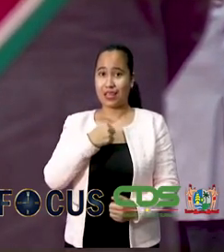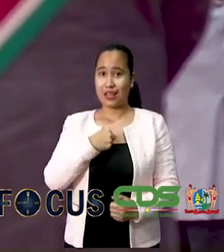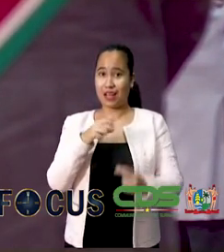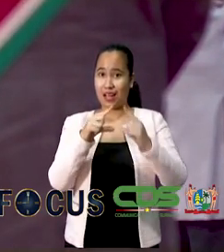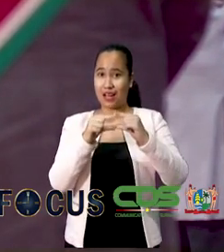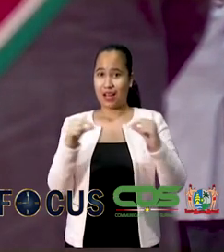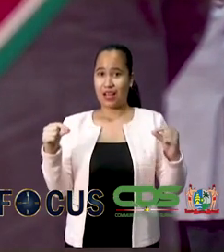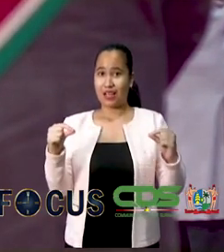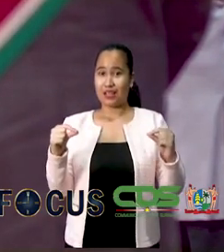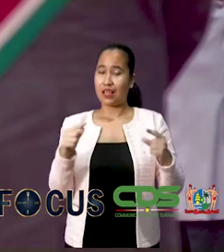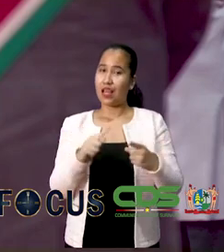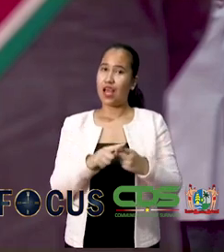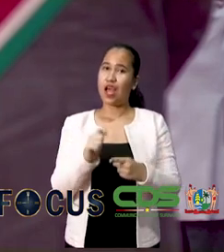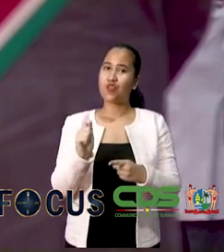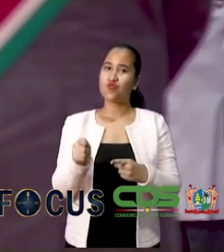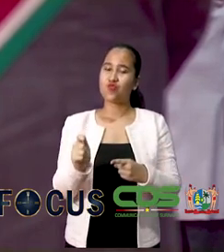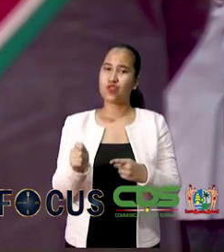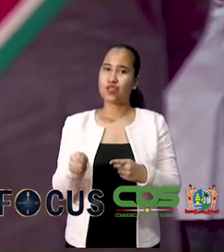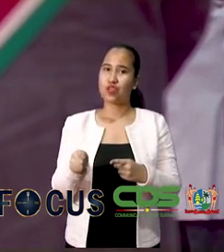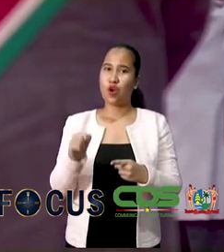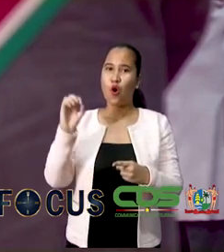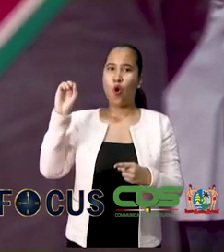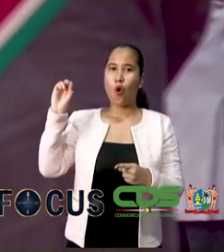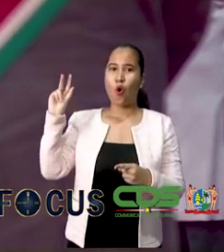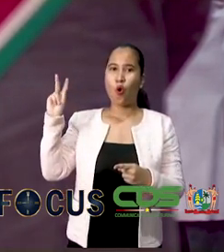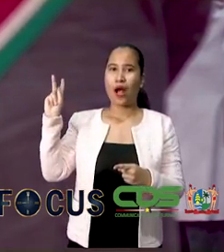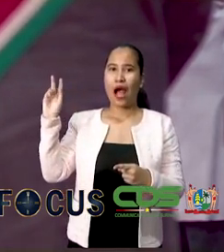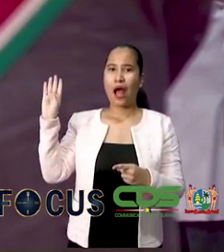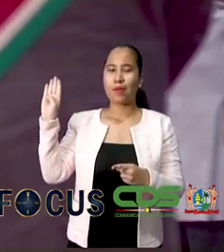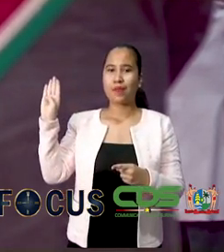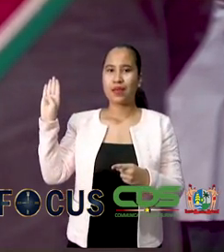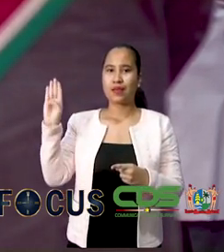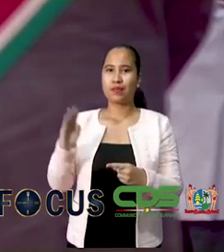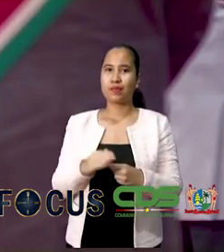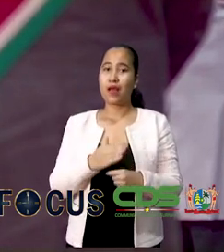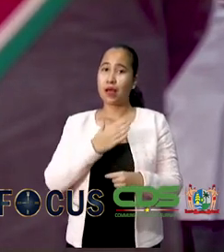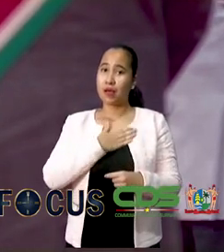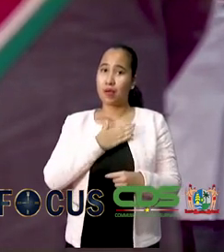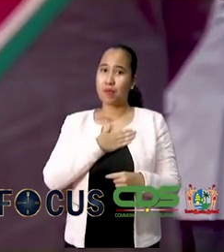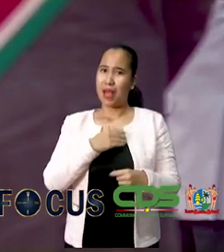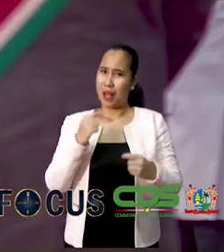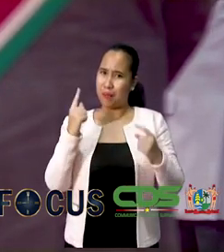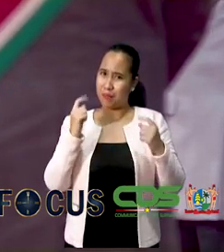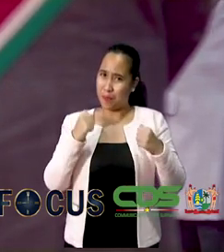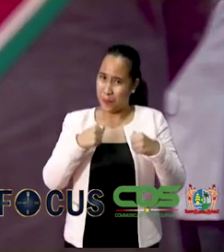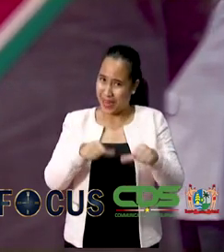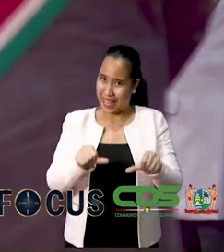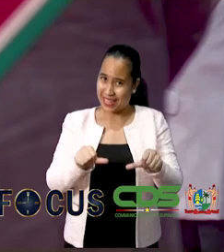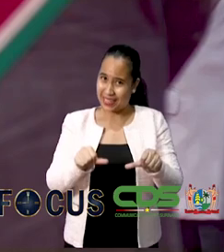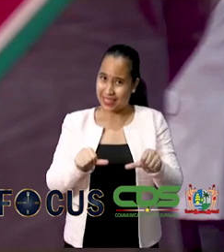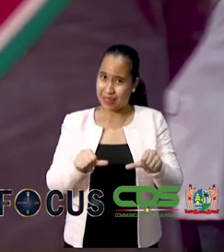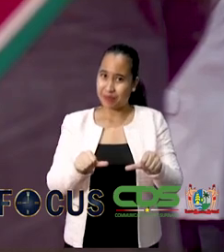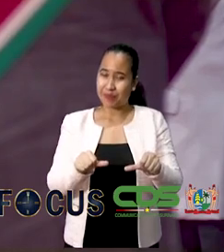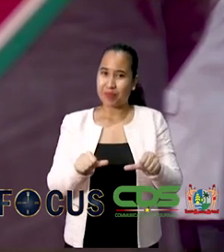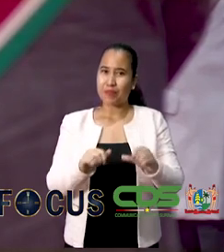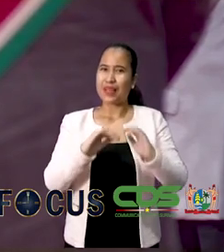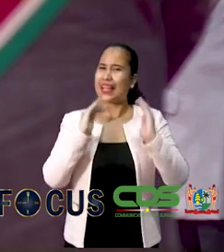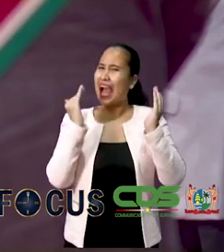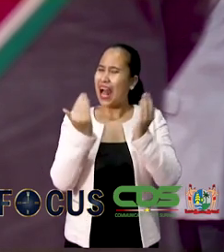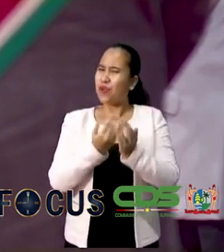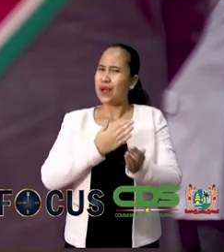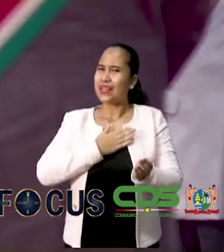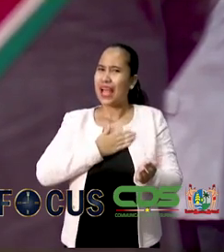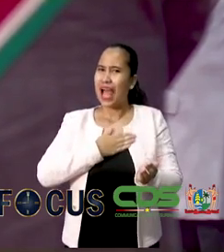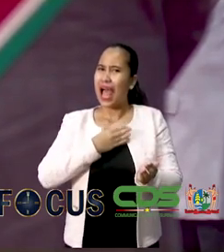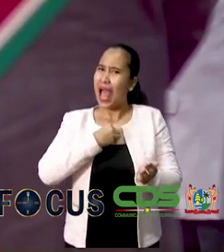van lid tevens voorzitter van het Onafhankelijk Kiesbureau mijn plichten met volle toewijding en ijver